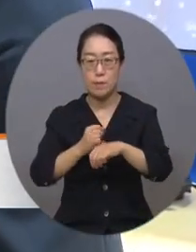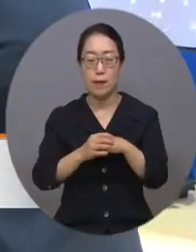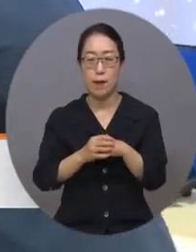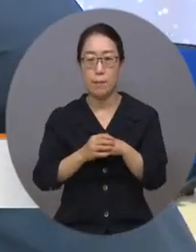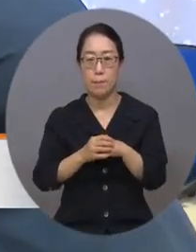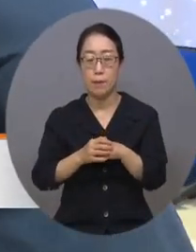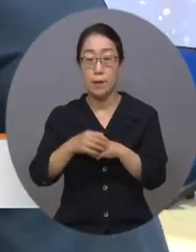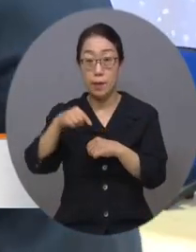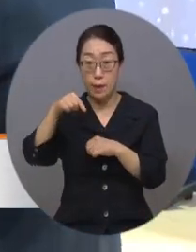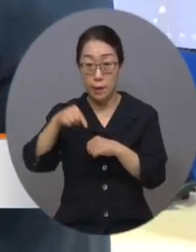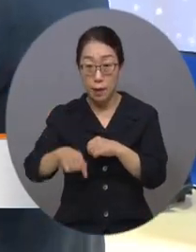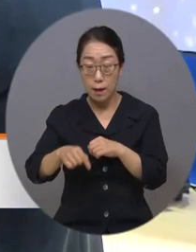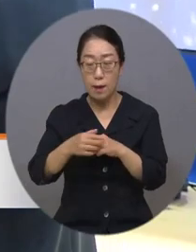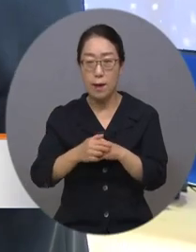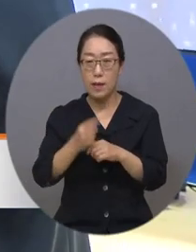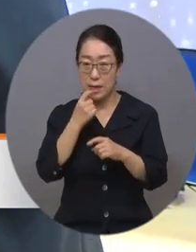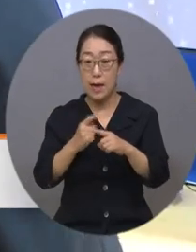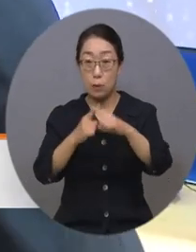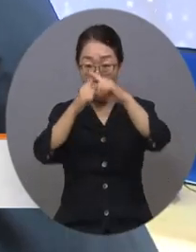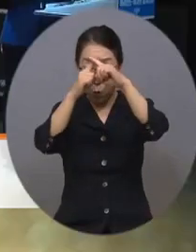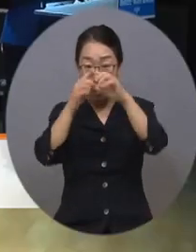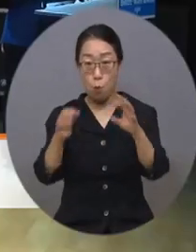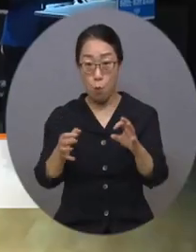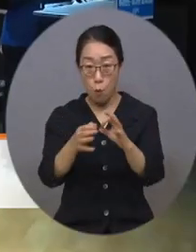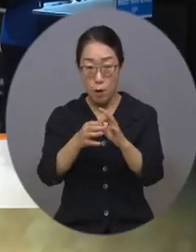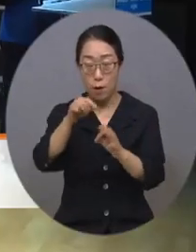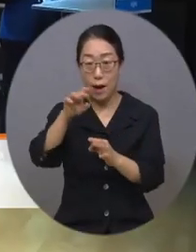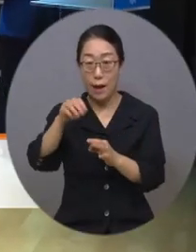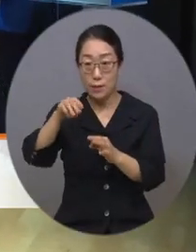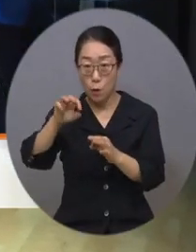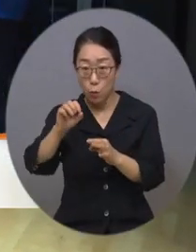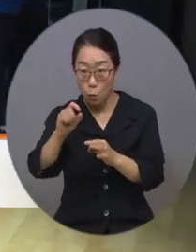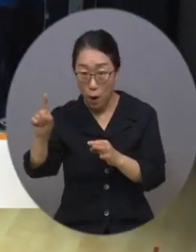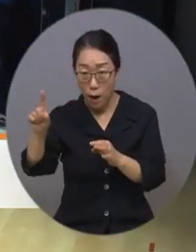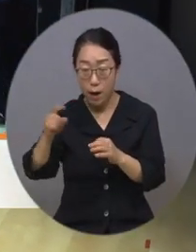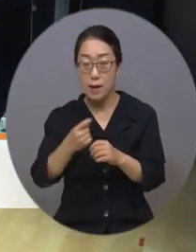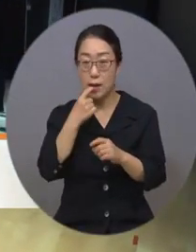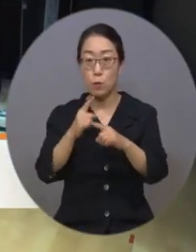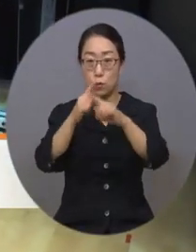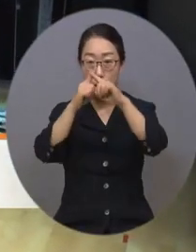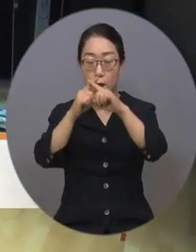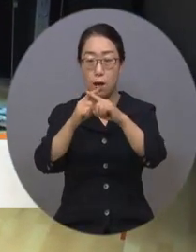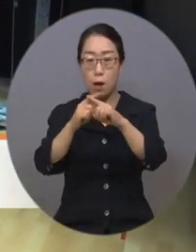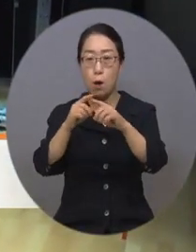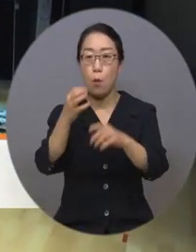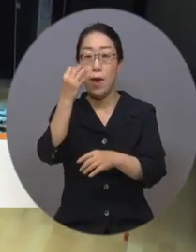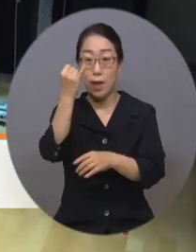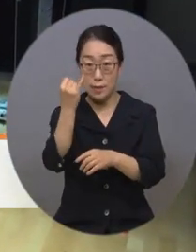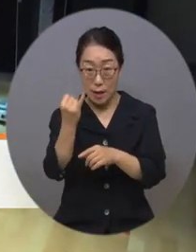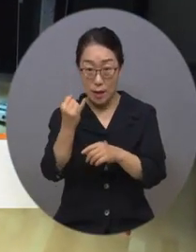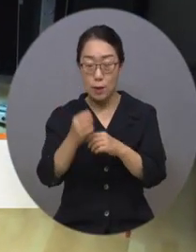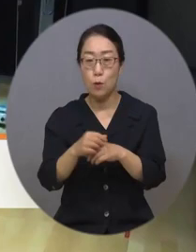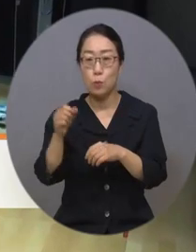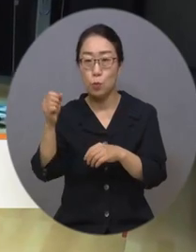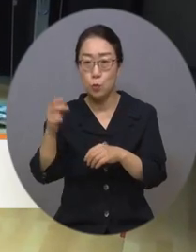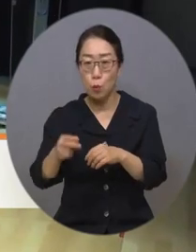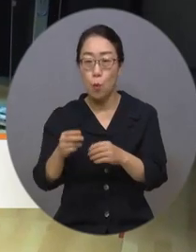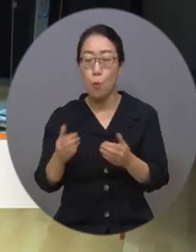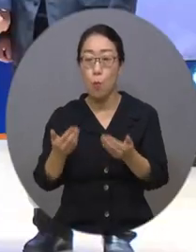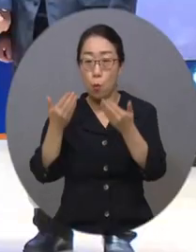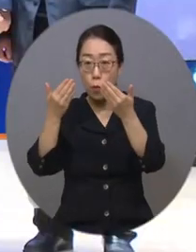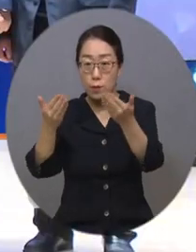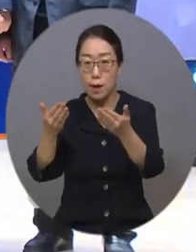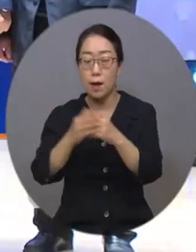이 자리에서는 간호부문 대상의 강선화 제외한인 간호사회 총회장이, 봉사부문 대상에는